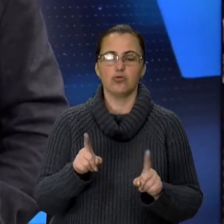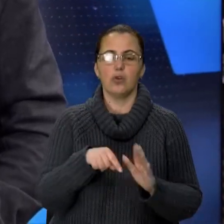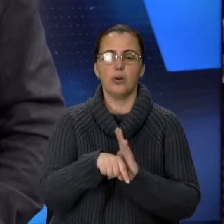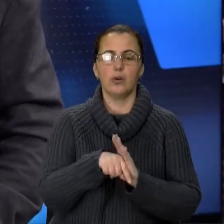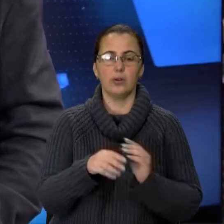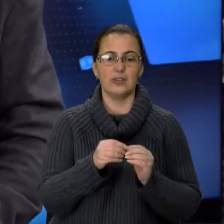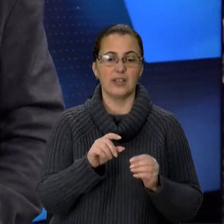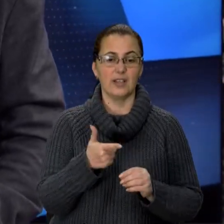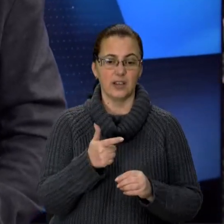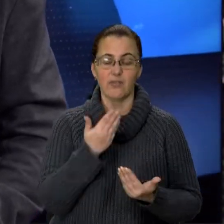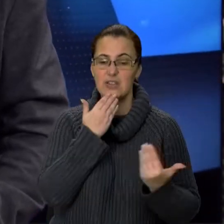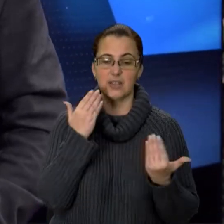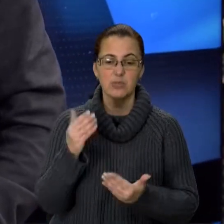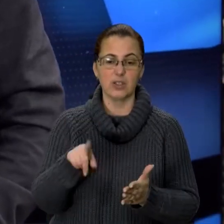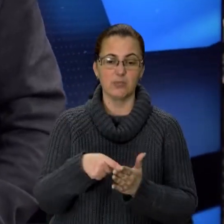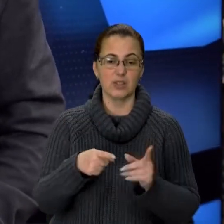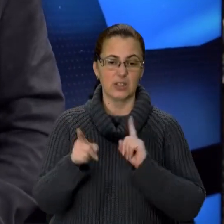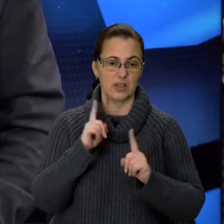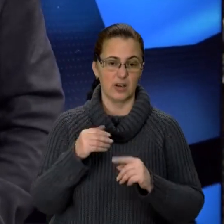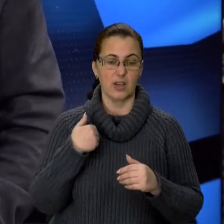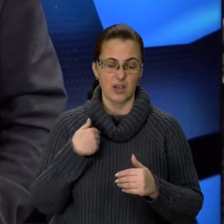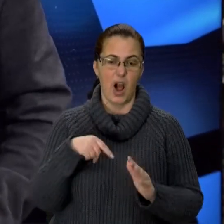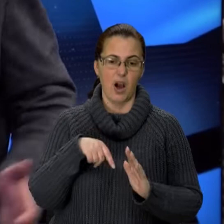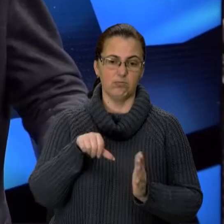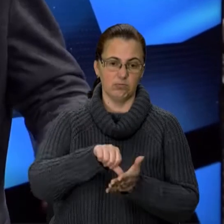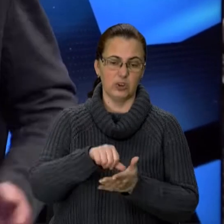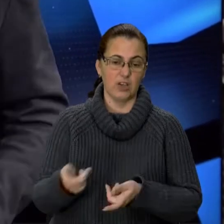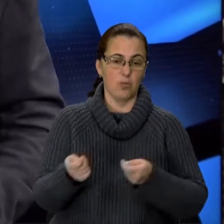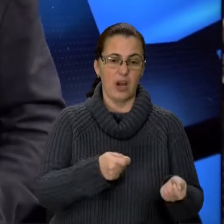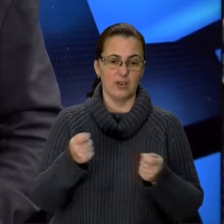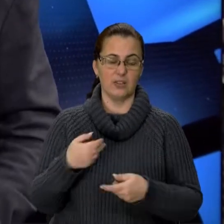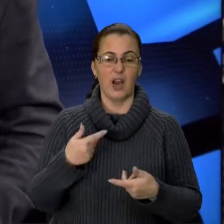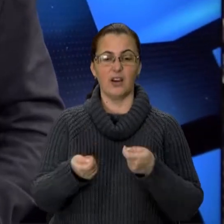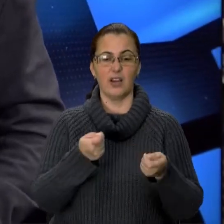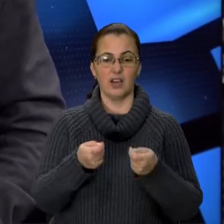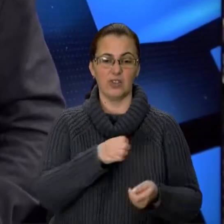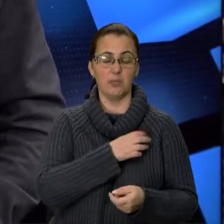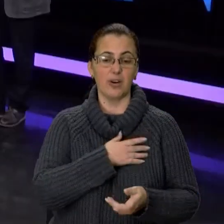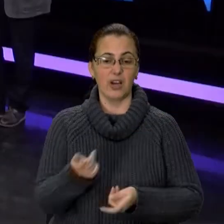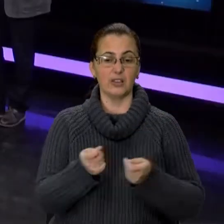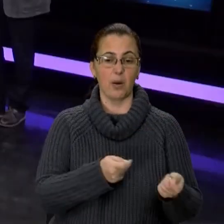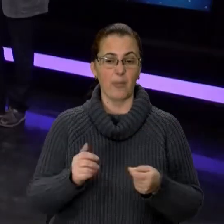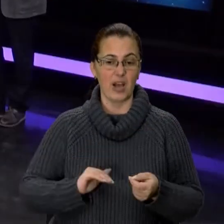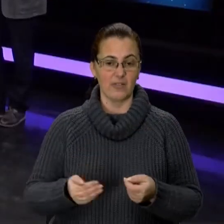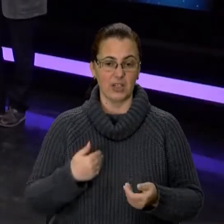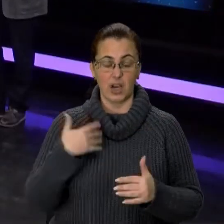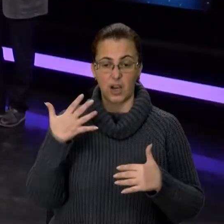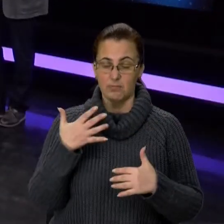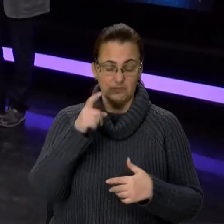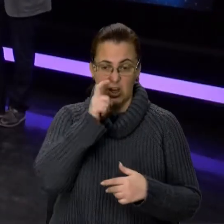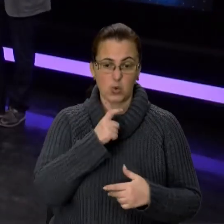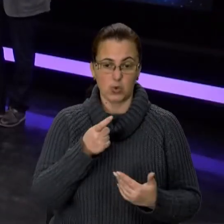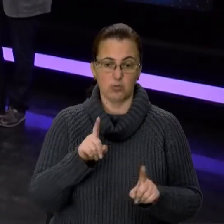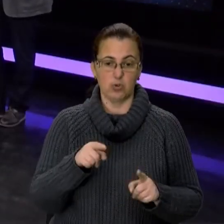запитаєтесь в мерії. Бо мені, я в перевезеннях, я керівник приватних перевізників у Львові, так? І я сам не розумію, що таке 10 гривень.